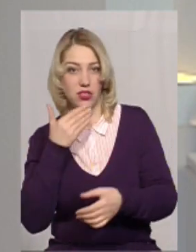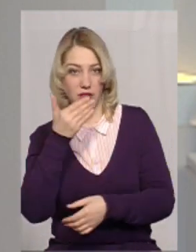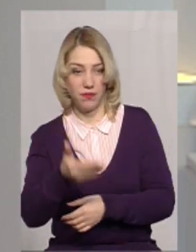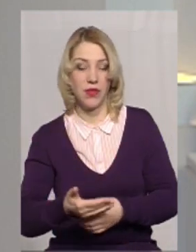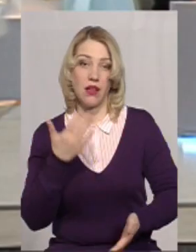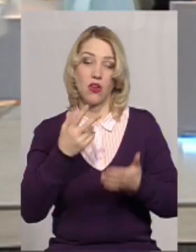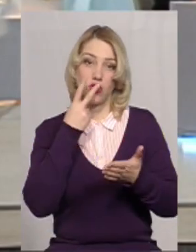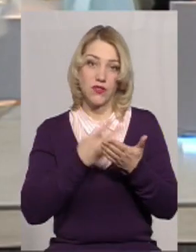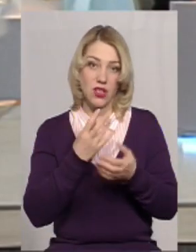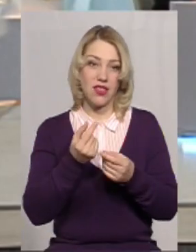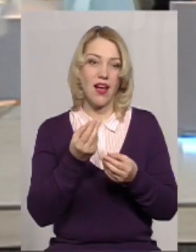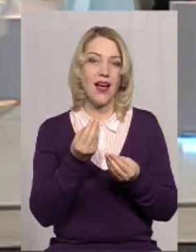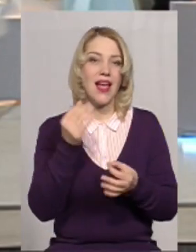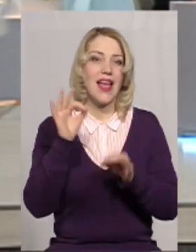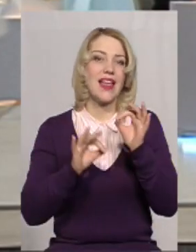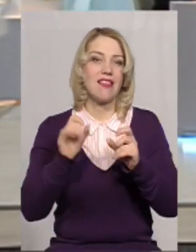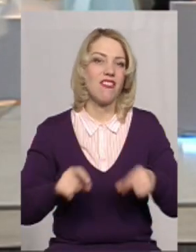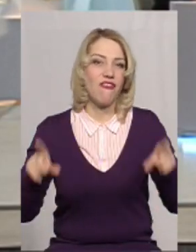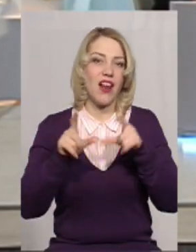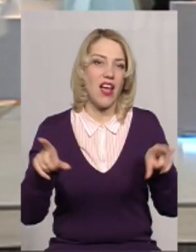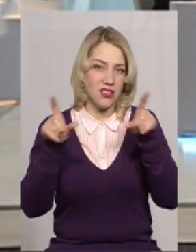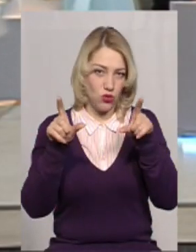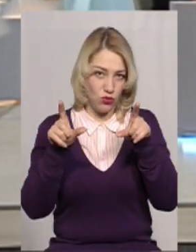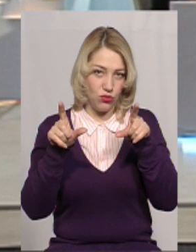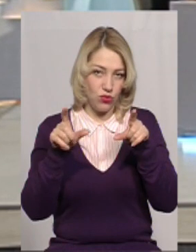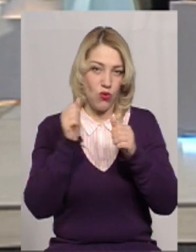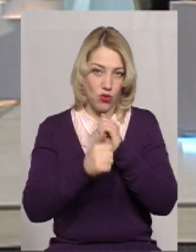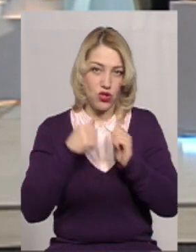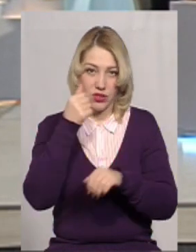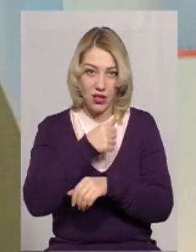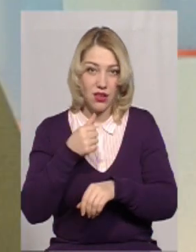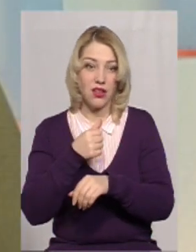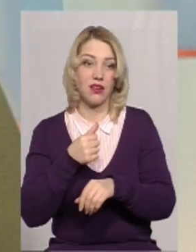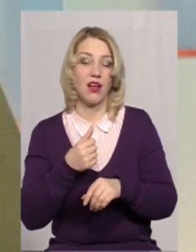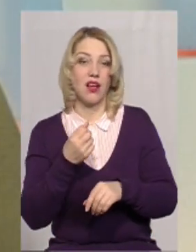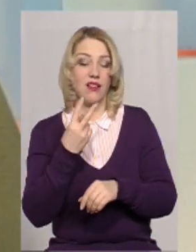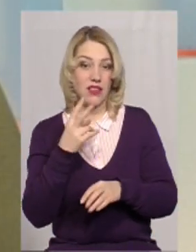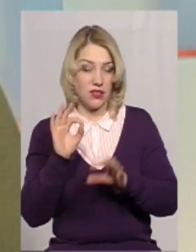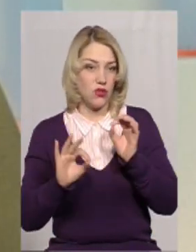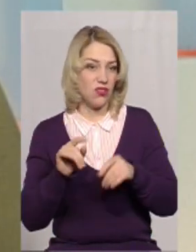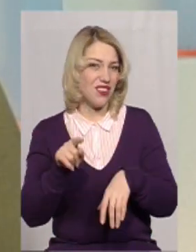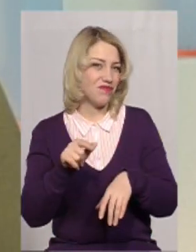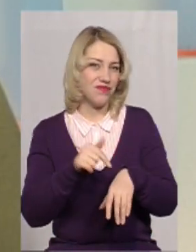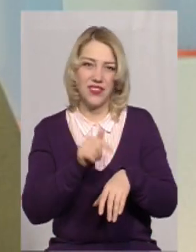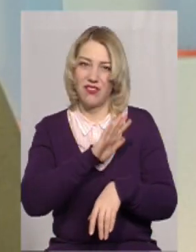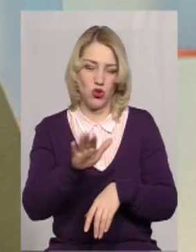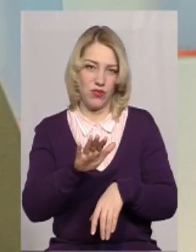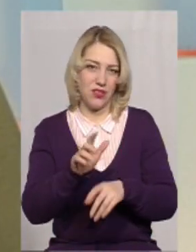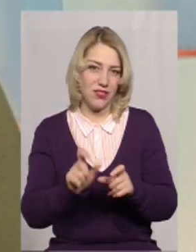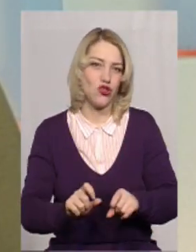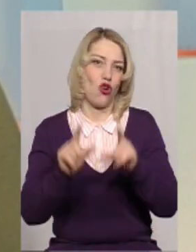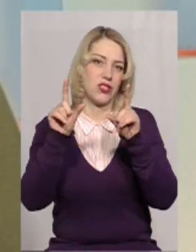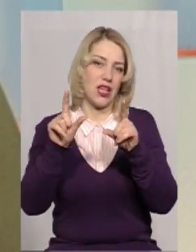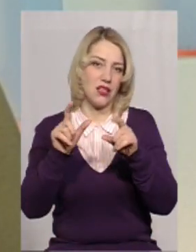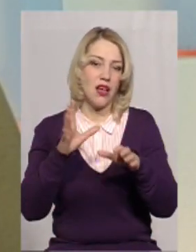Якщо, зважаючи на інфляцію, кожен рік 12 відсотків, то там зростання відчутно і не було. Тому все